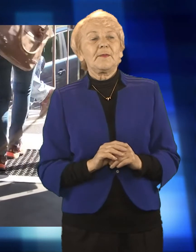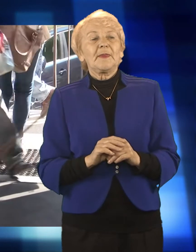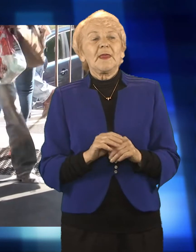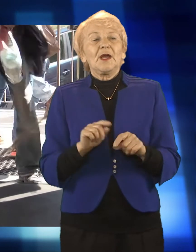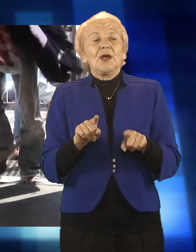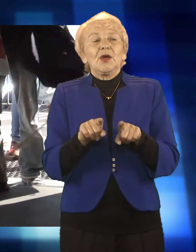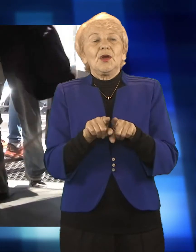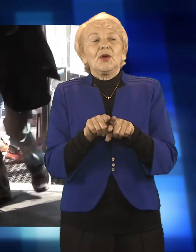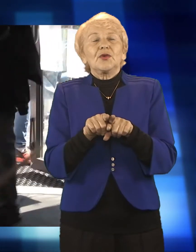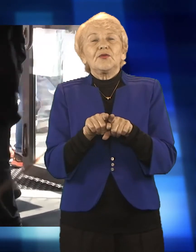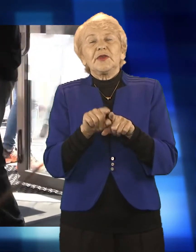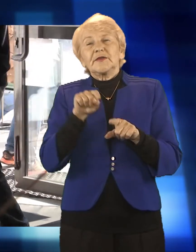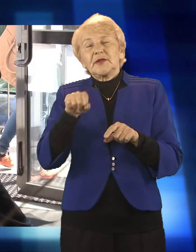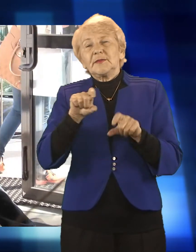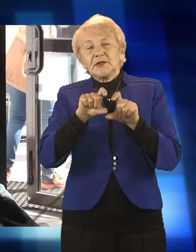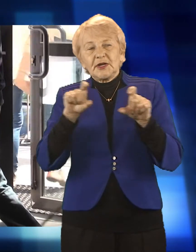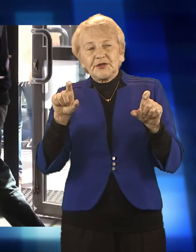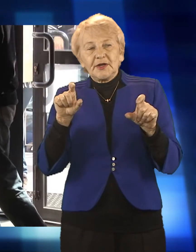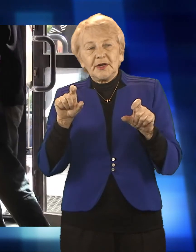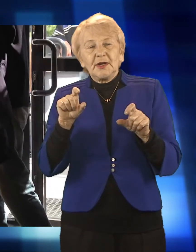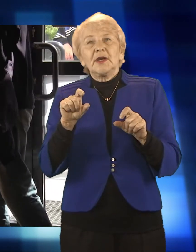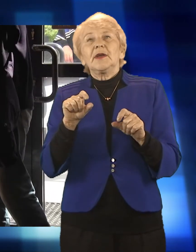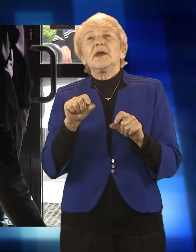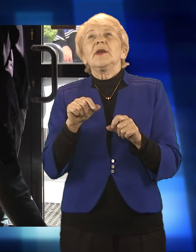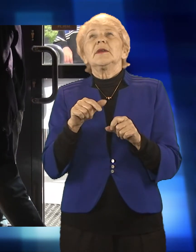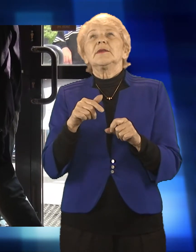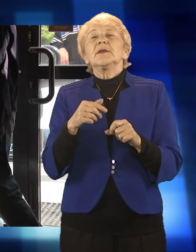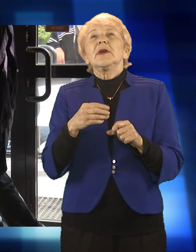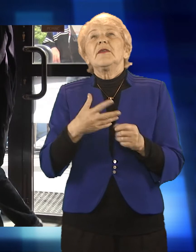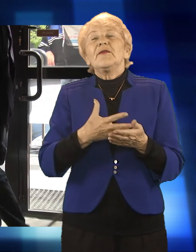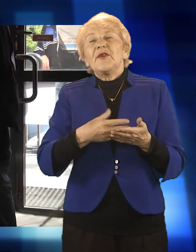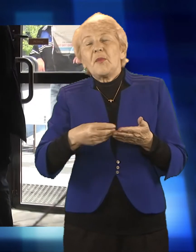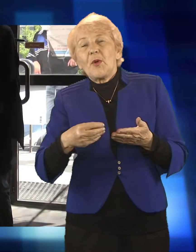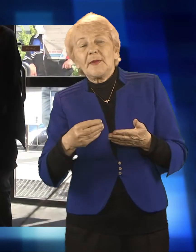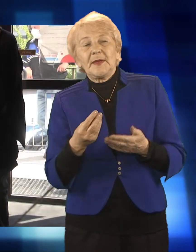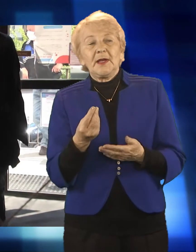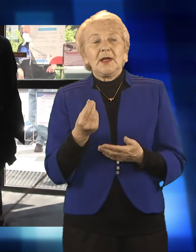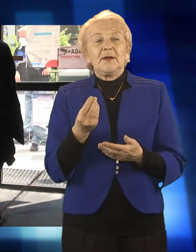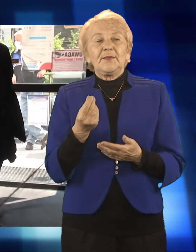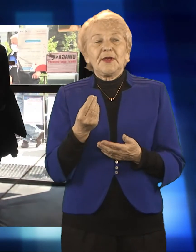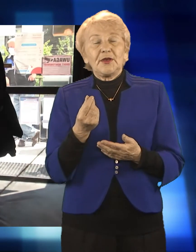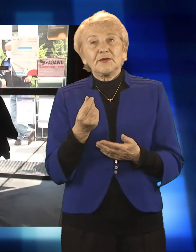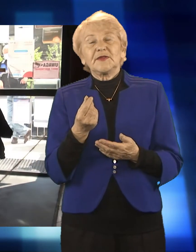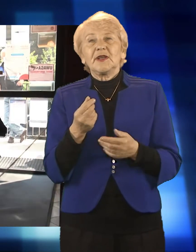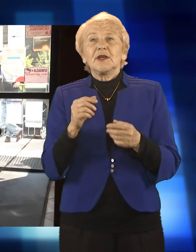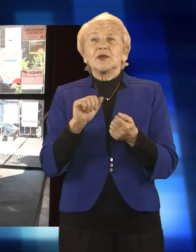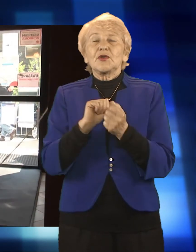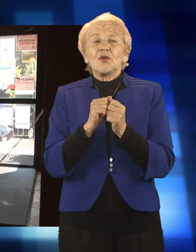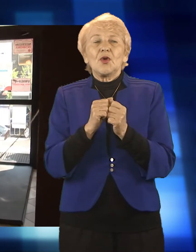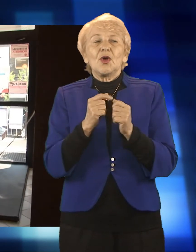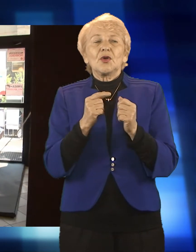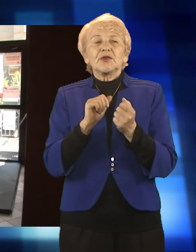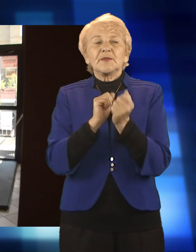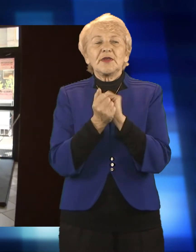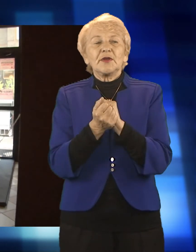Z uwagi na zagrożenie epidemią Ośrodek Pomocy Społecznej musiał także dostosować swoją organizację pracy tak, aby zachować ciągłość